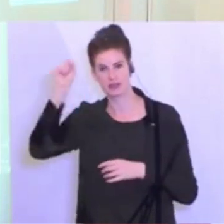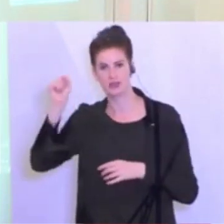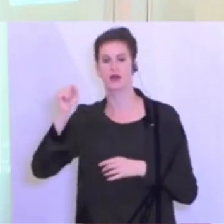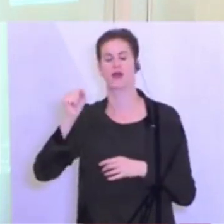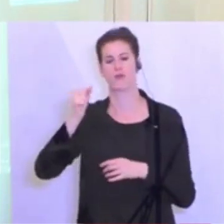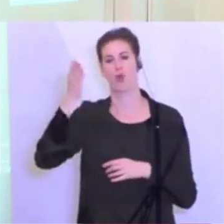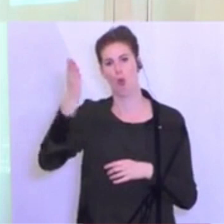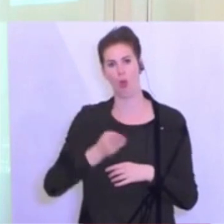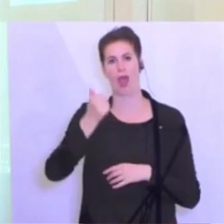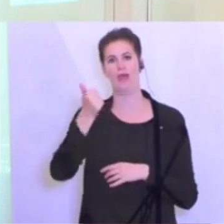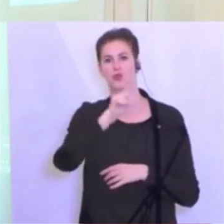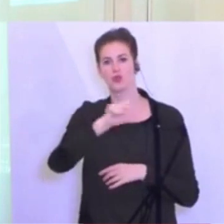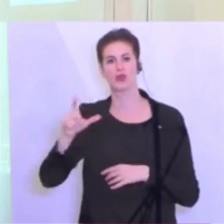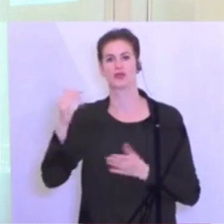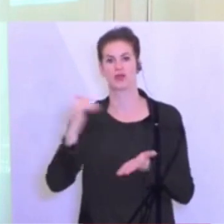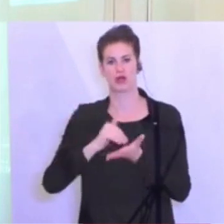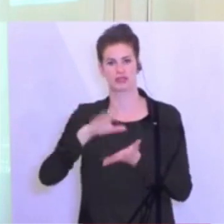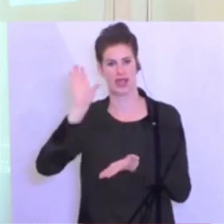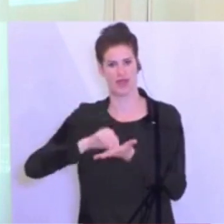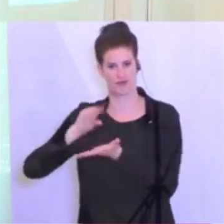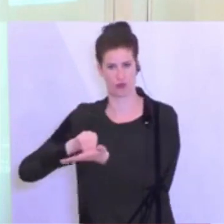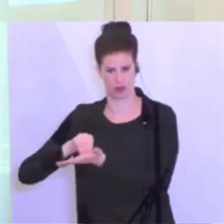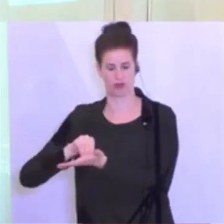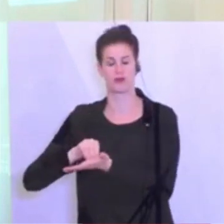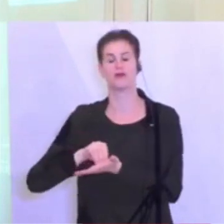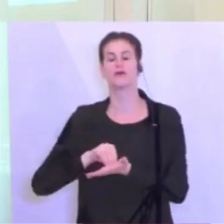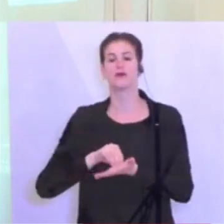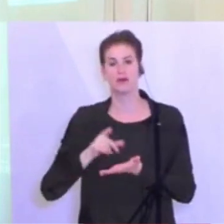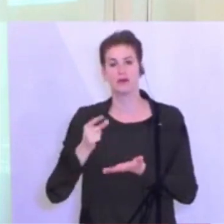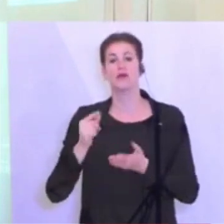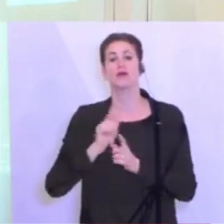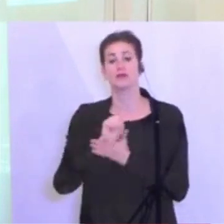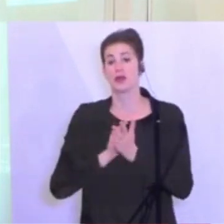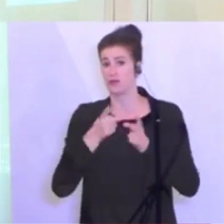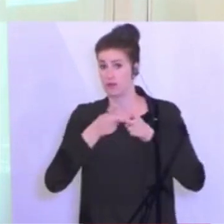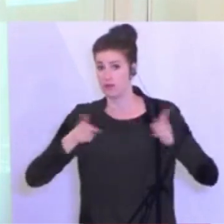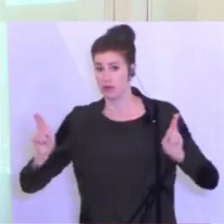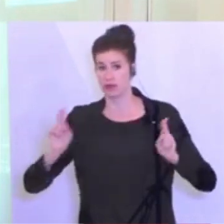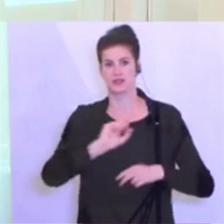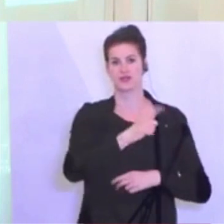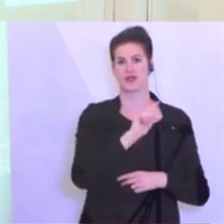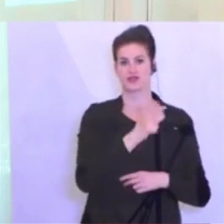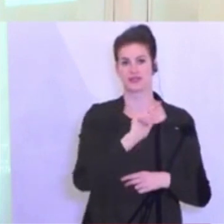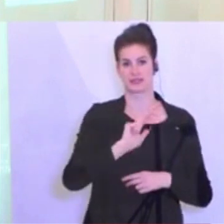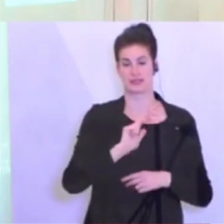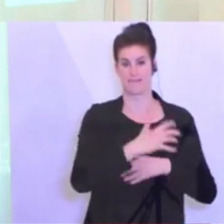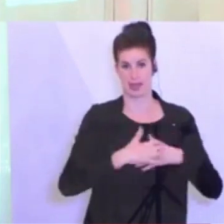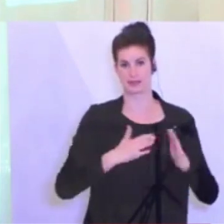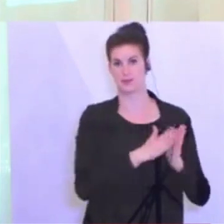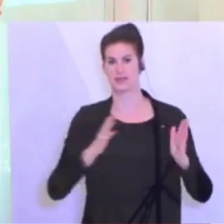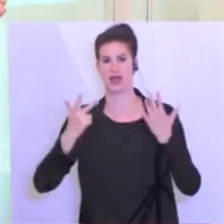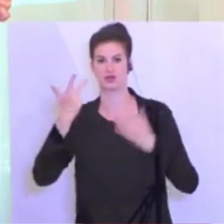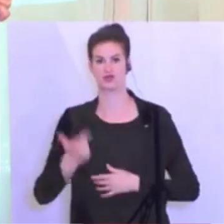Einwohner gerechnet, je 100.000 Einwohner, und zwar für den Zeitraum hier 22.03. bis 28